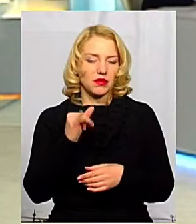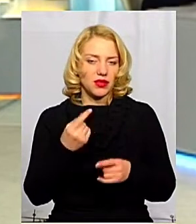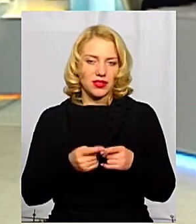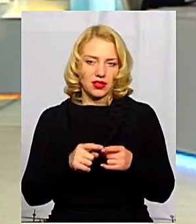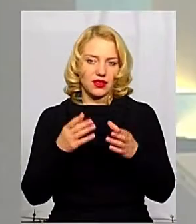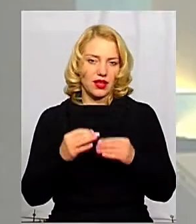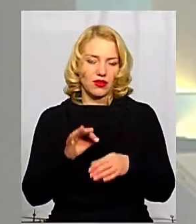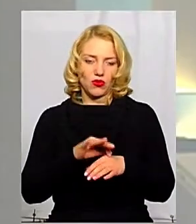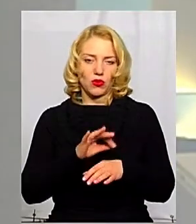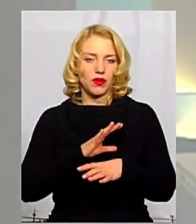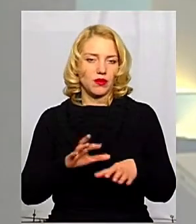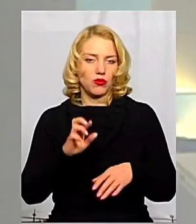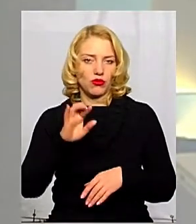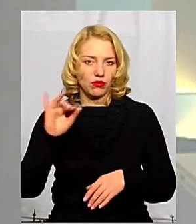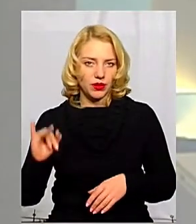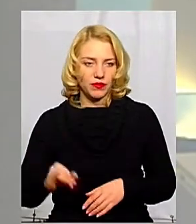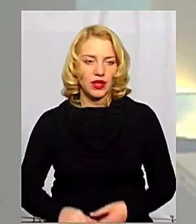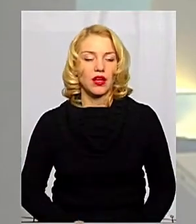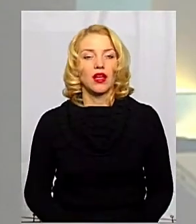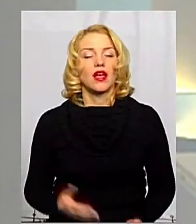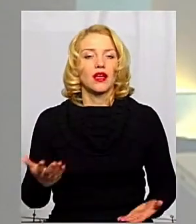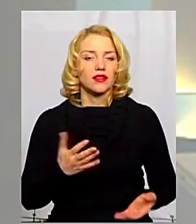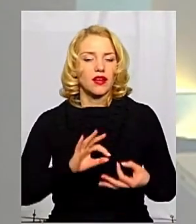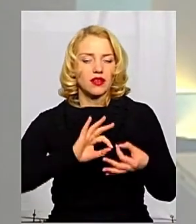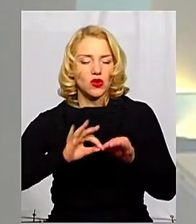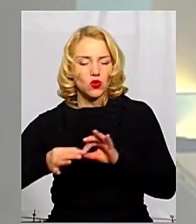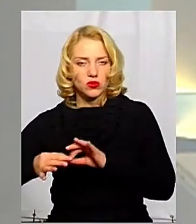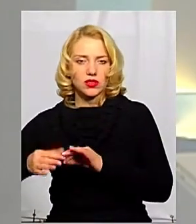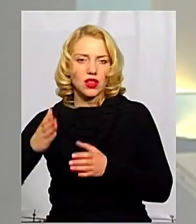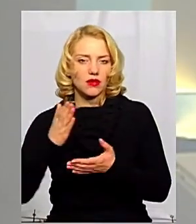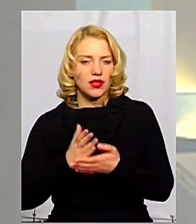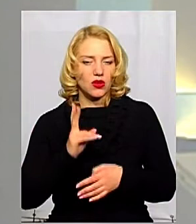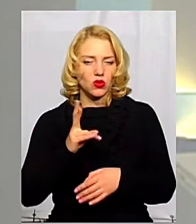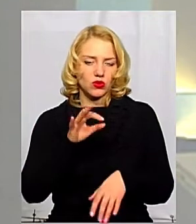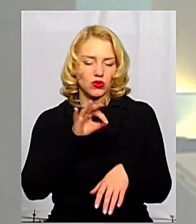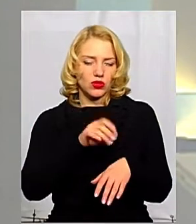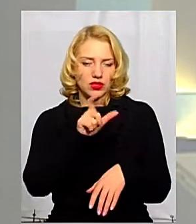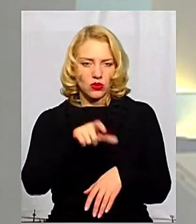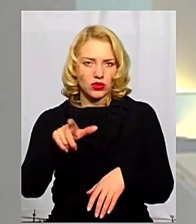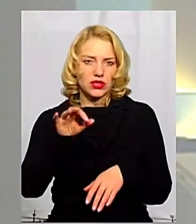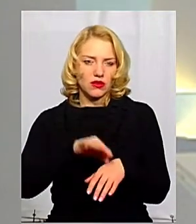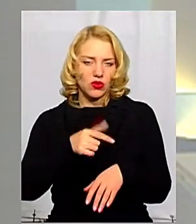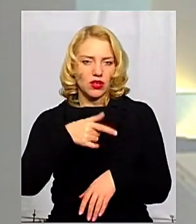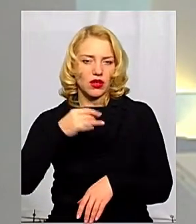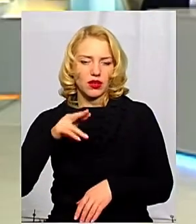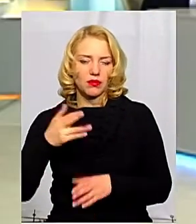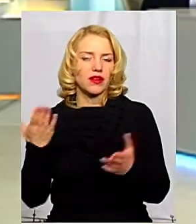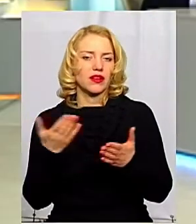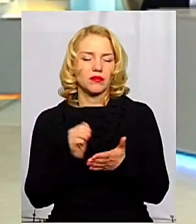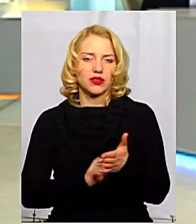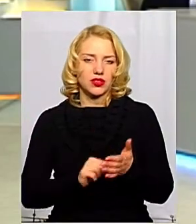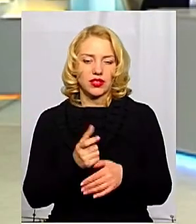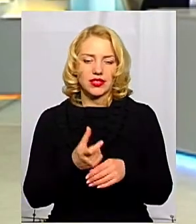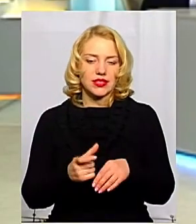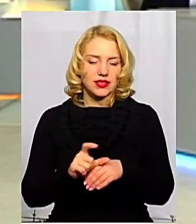А якими бувають ускладнення у тих, хто захворів на грип, і коли вони настають? Самим